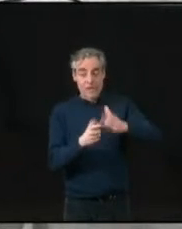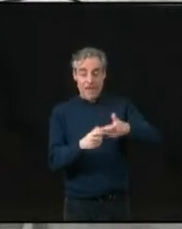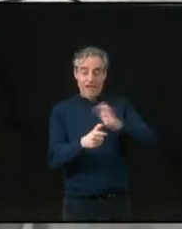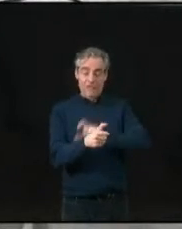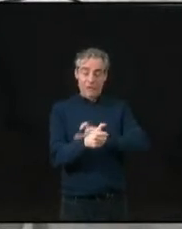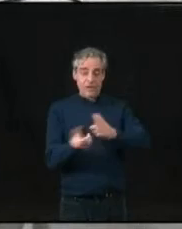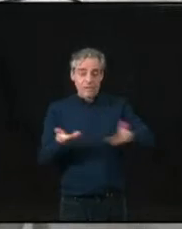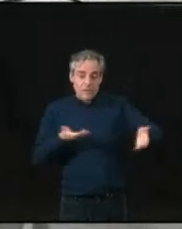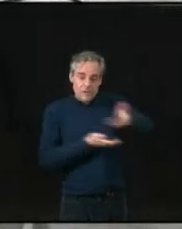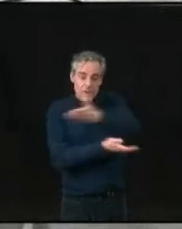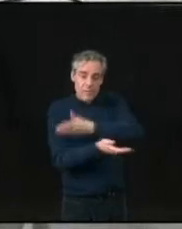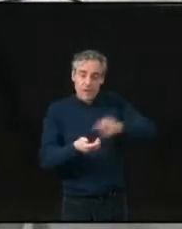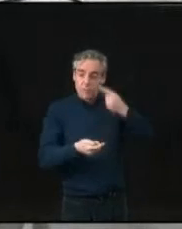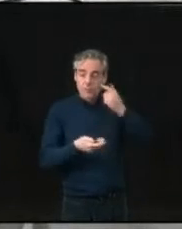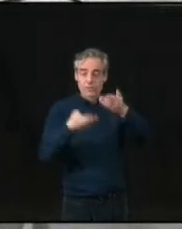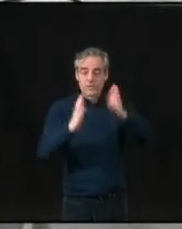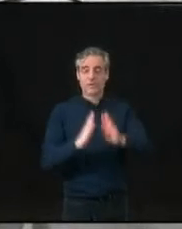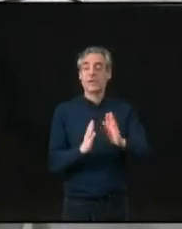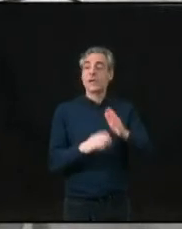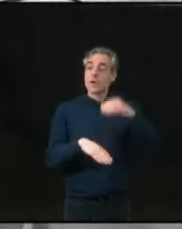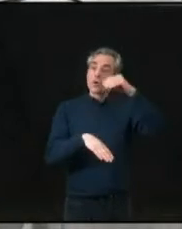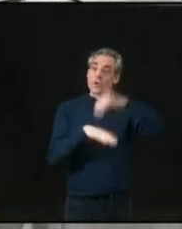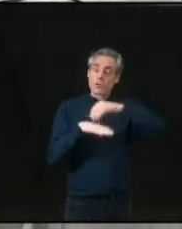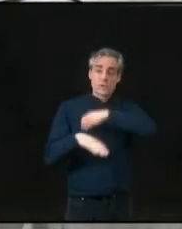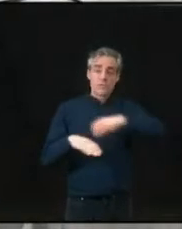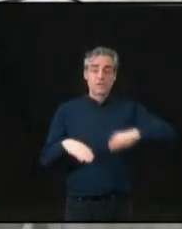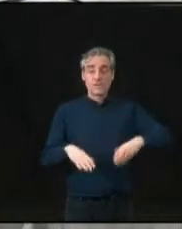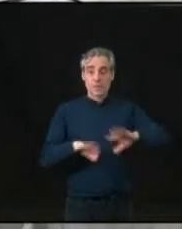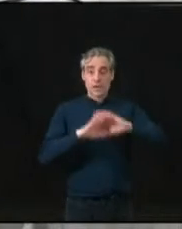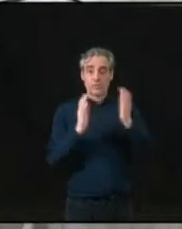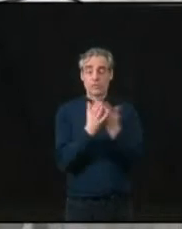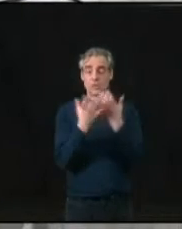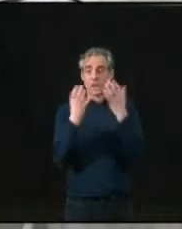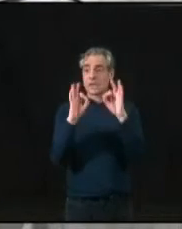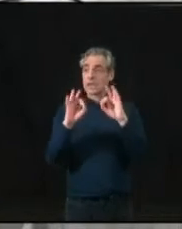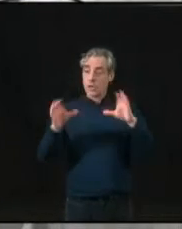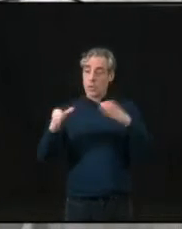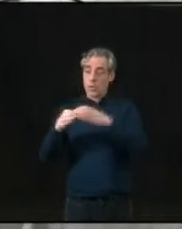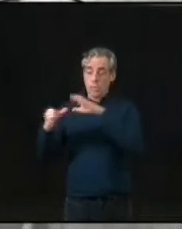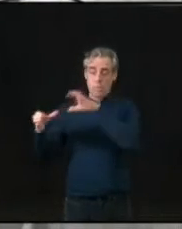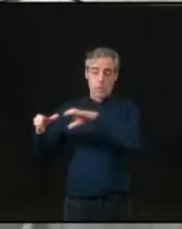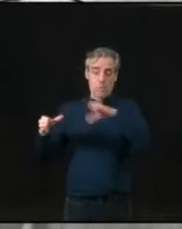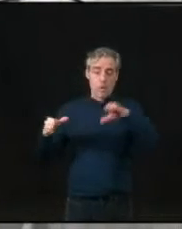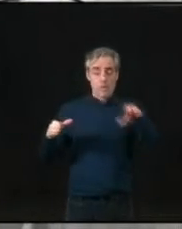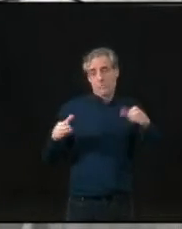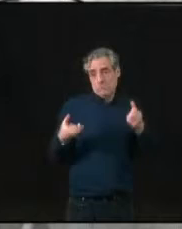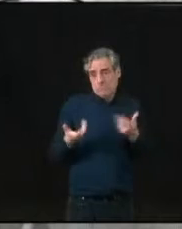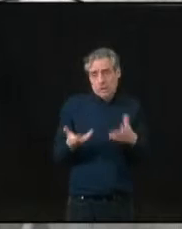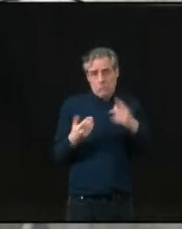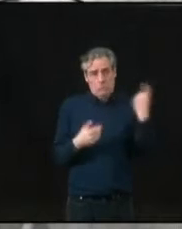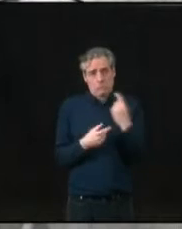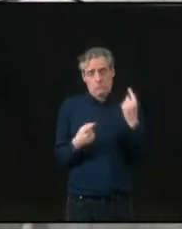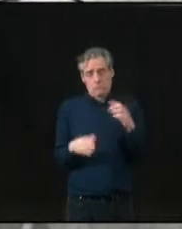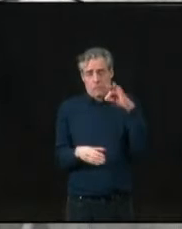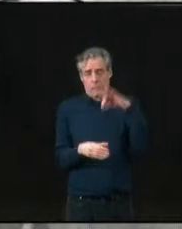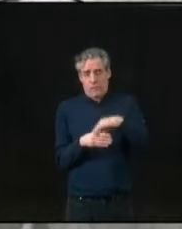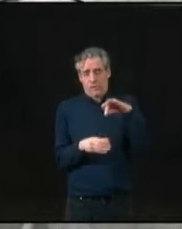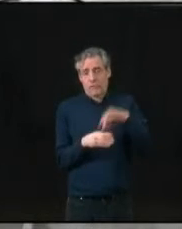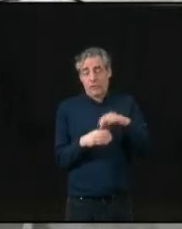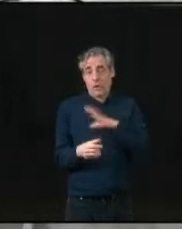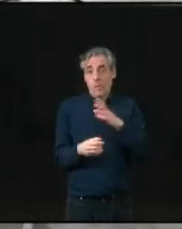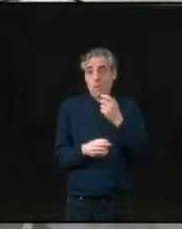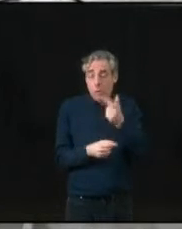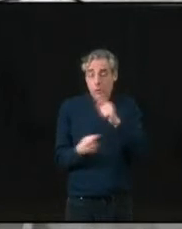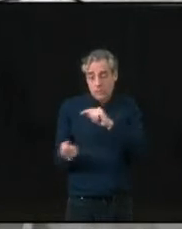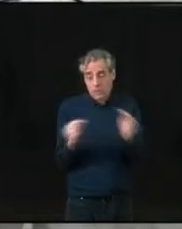décision. Notre Conseil municipal est composé de 10 tendances. Il est assez extraordinaire que, quelle que soit la délibération, il n ait que